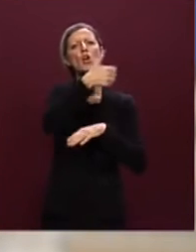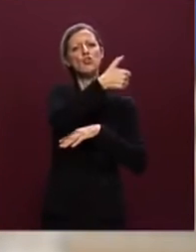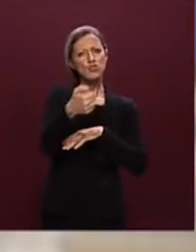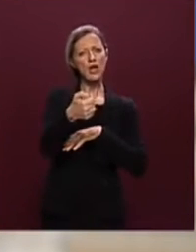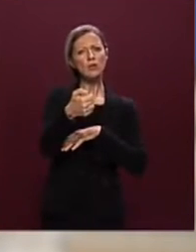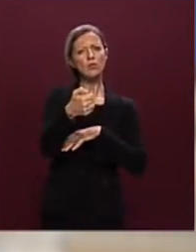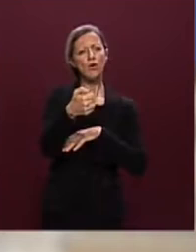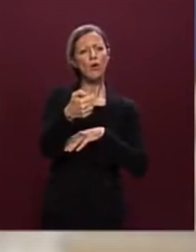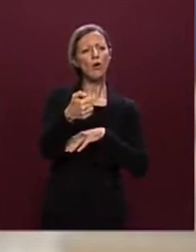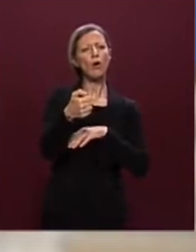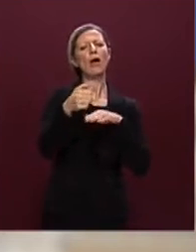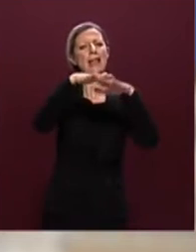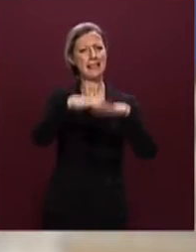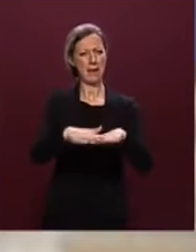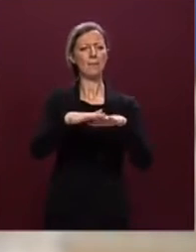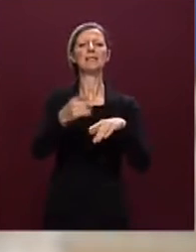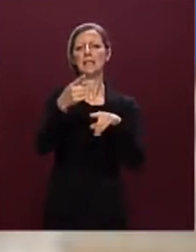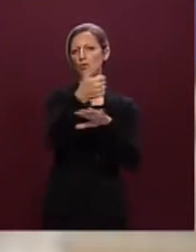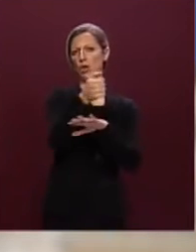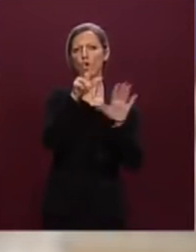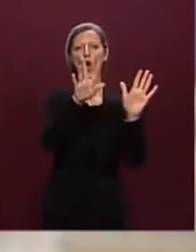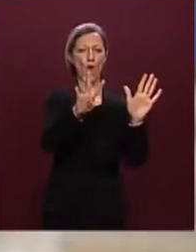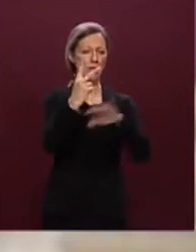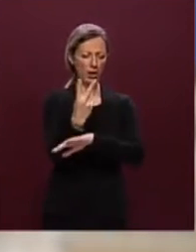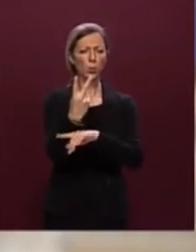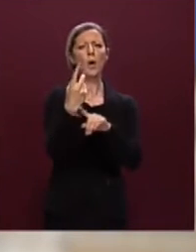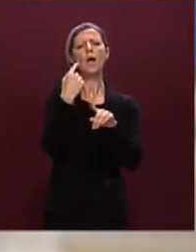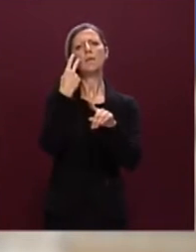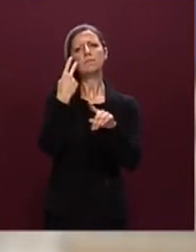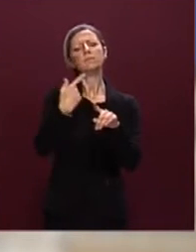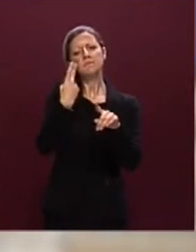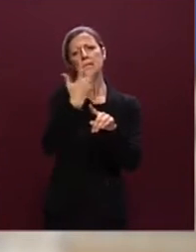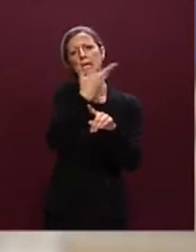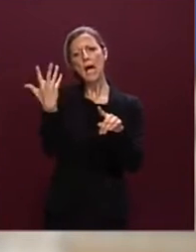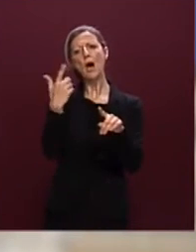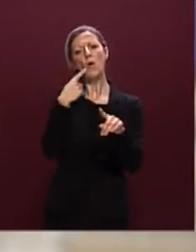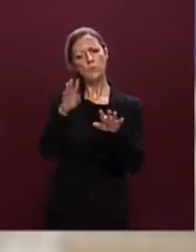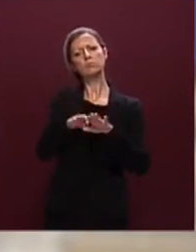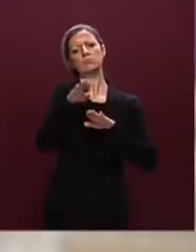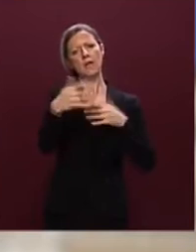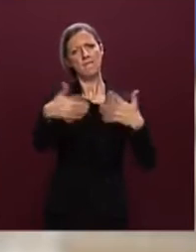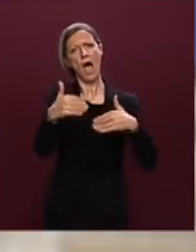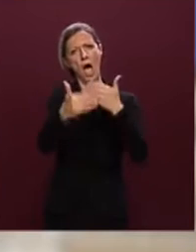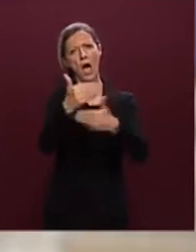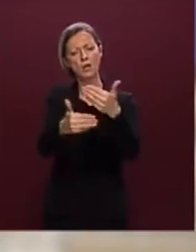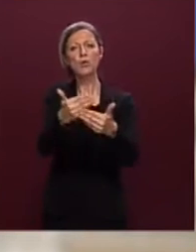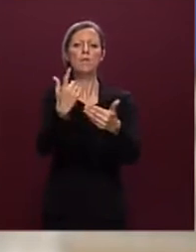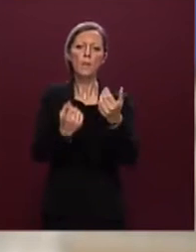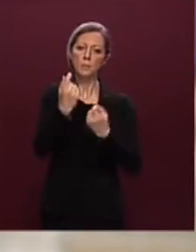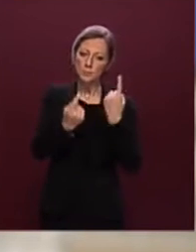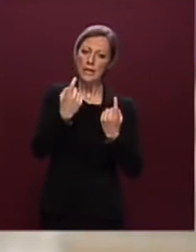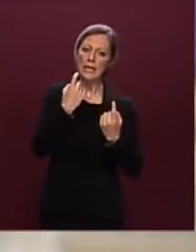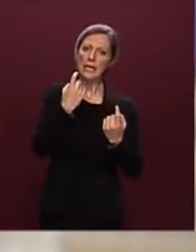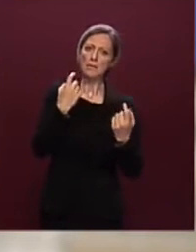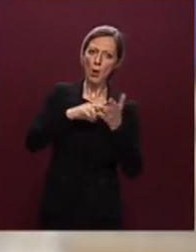e 19 target, che rappresentano un quadro di avanzamento anche con una serie di problematicità che sono emerse da qui